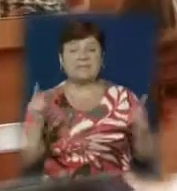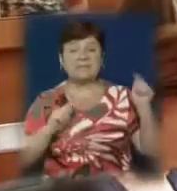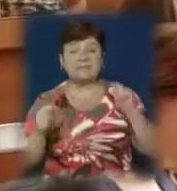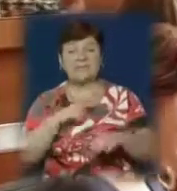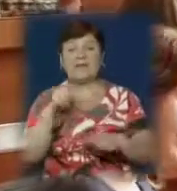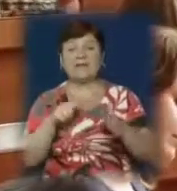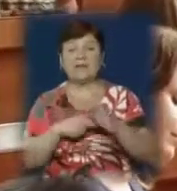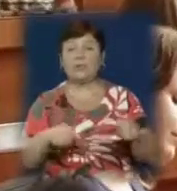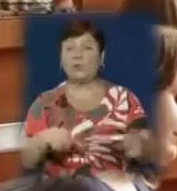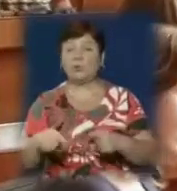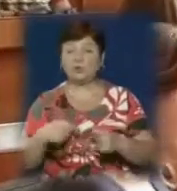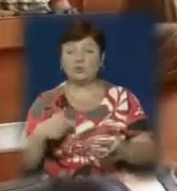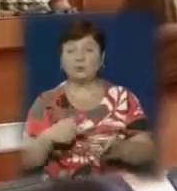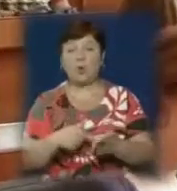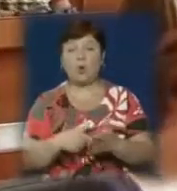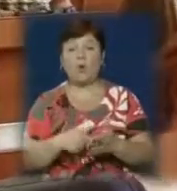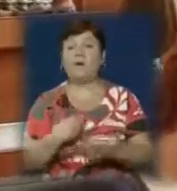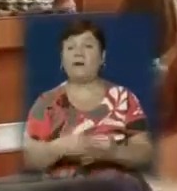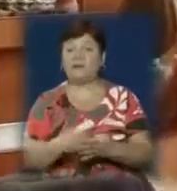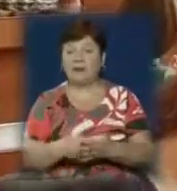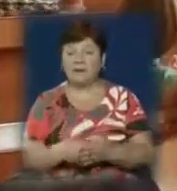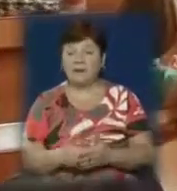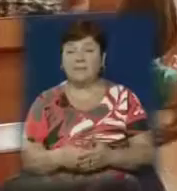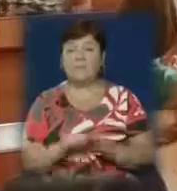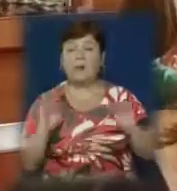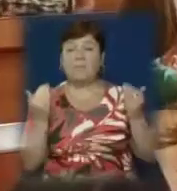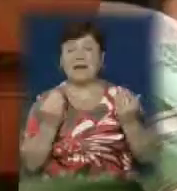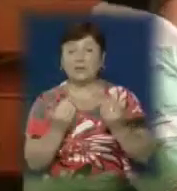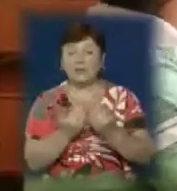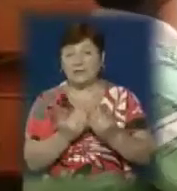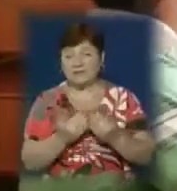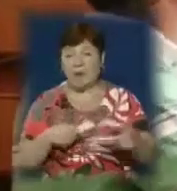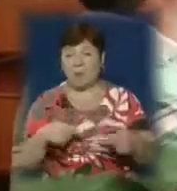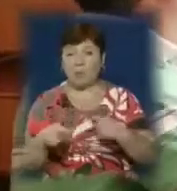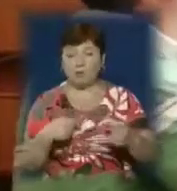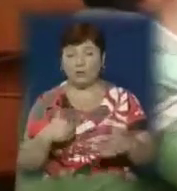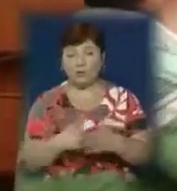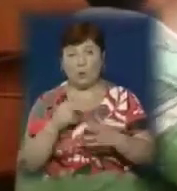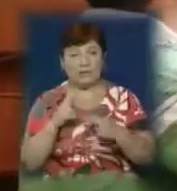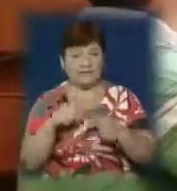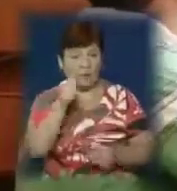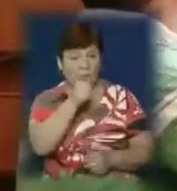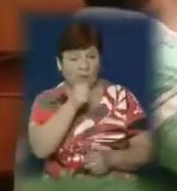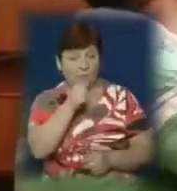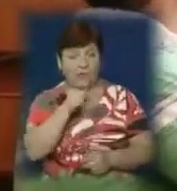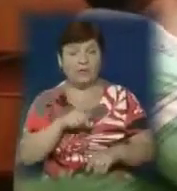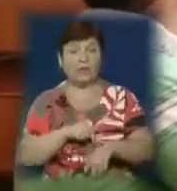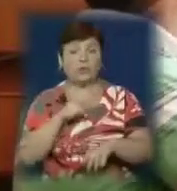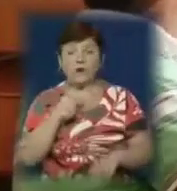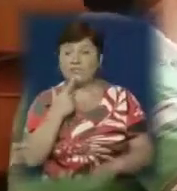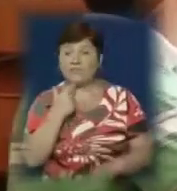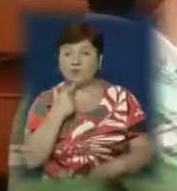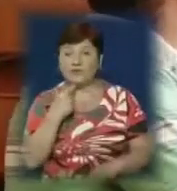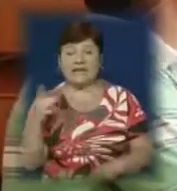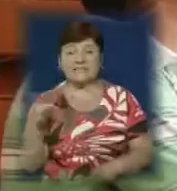питання продажу міського майна. Також вимагають накласти мораторій на продаж комунальних об'єктів до кінця року, не чіпати будівлю ресторану «Червена